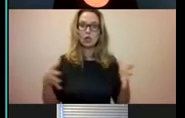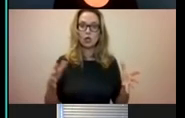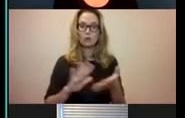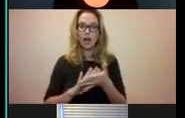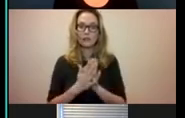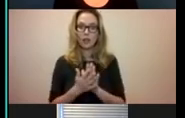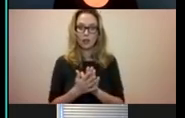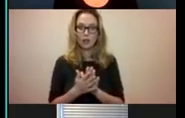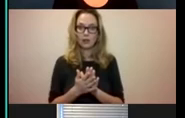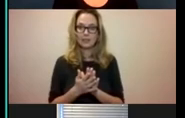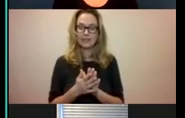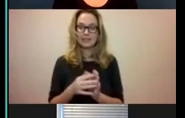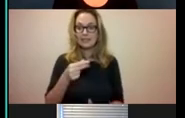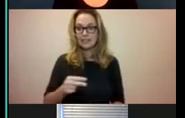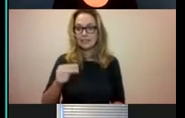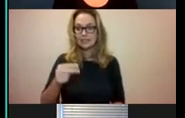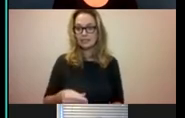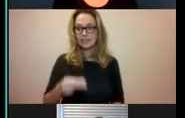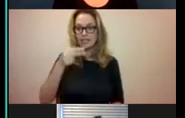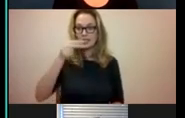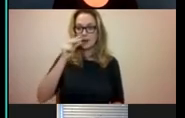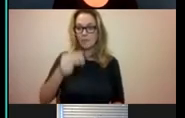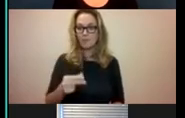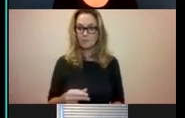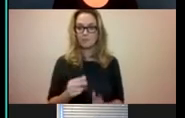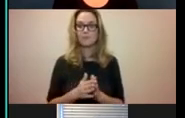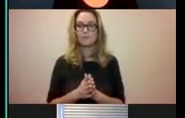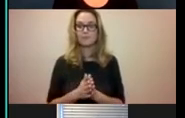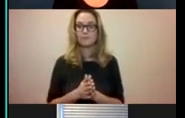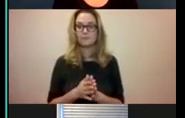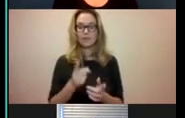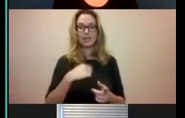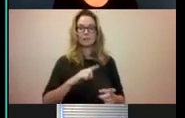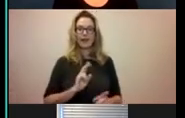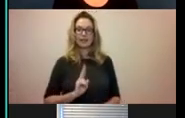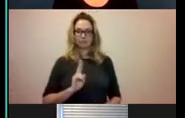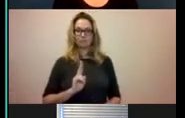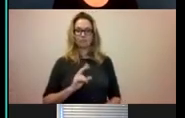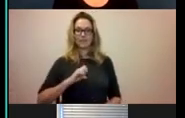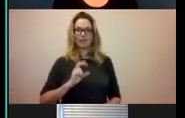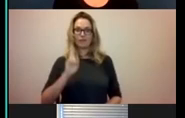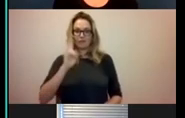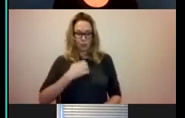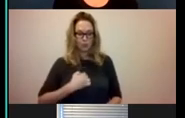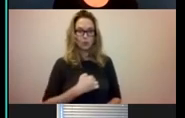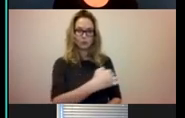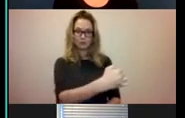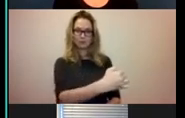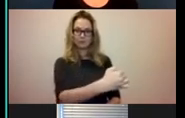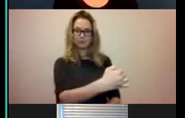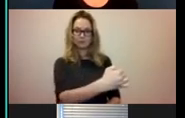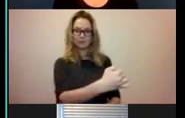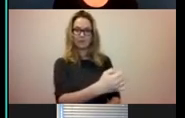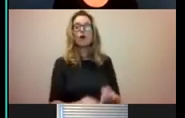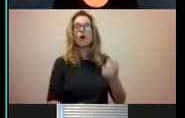Daar had ik me, zogenaamd vanuit mijn eigen bedrijf, had ik me verhuurd. En die hebben mij, vorig jaar in